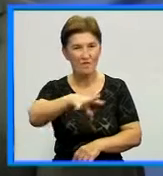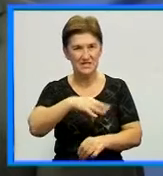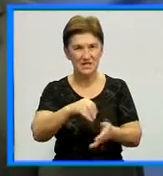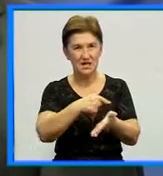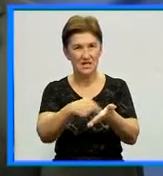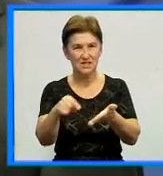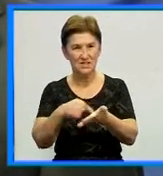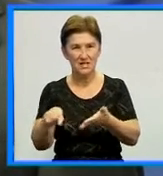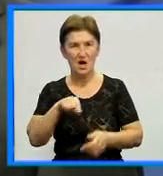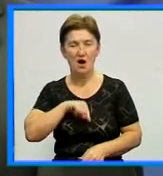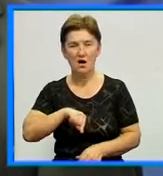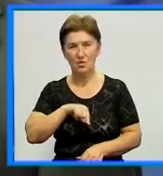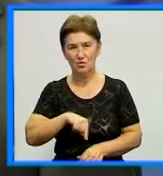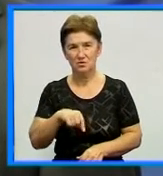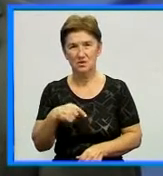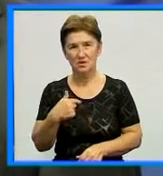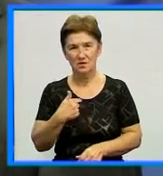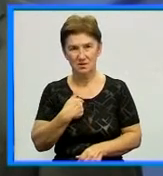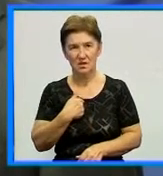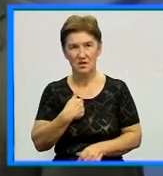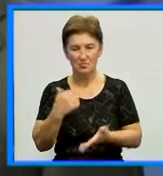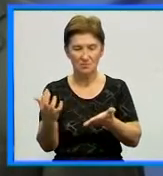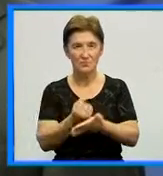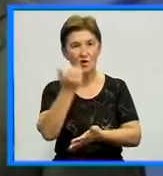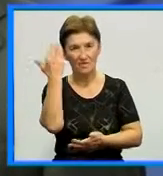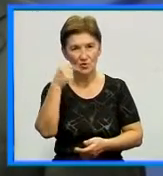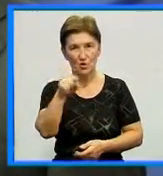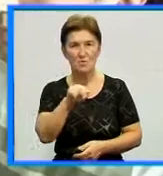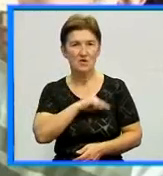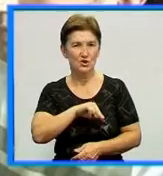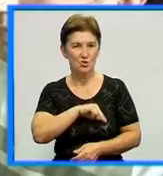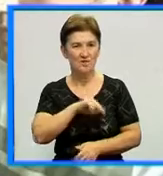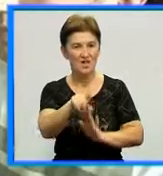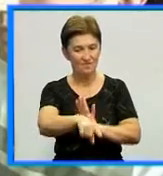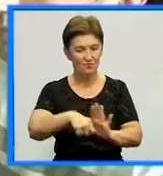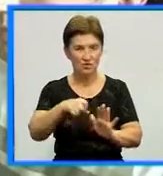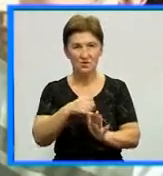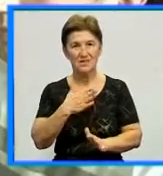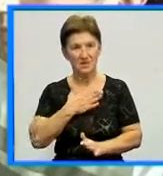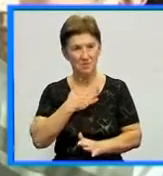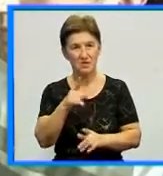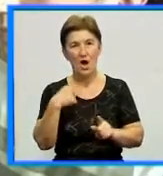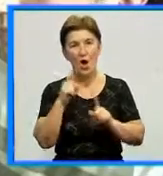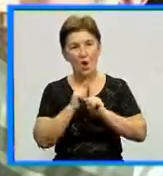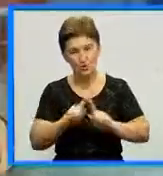свого характеру я набув саме в шахті, коли працював. Тому для мене це особливе свято.